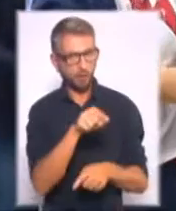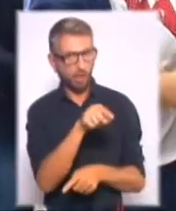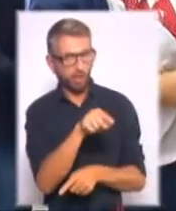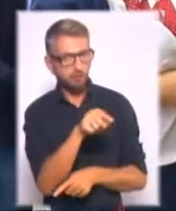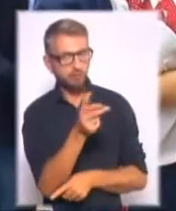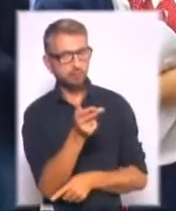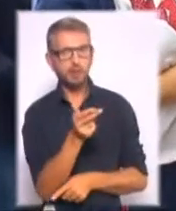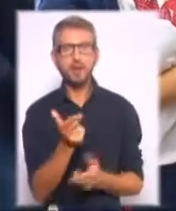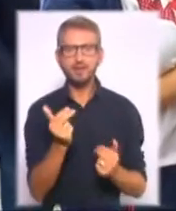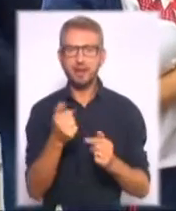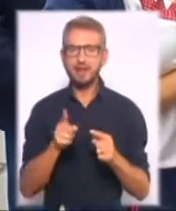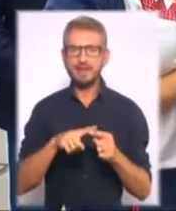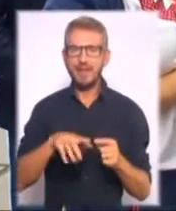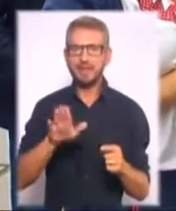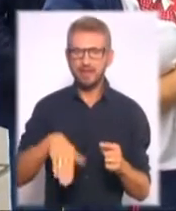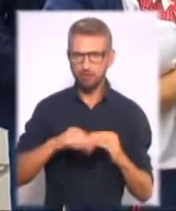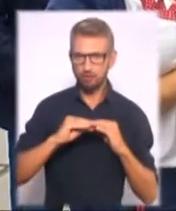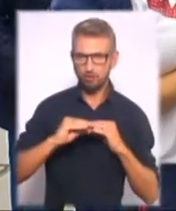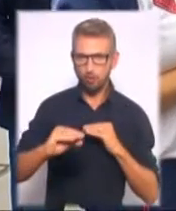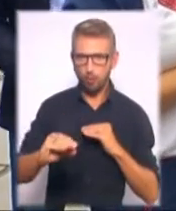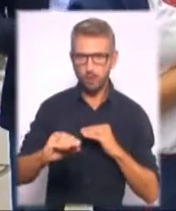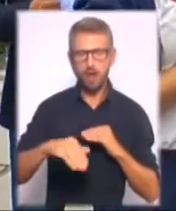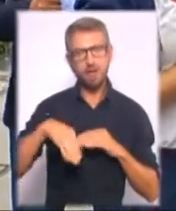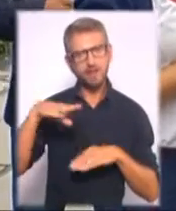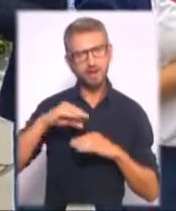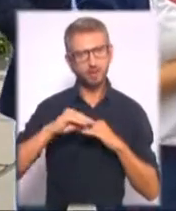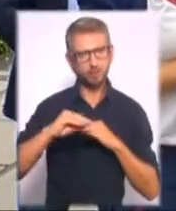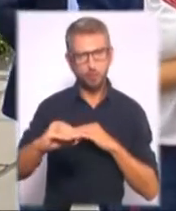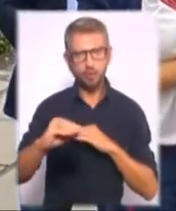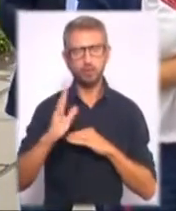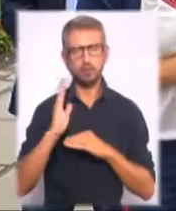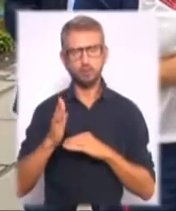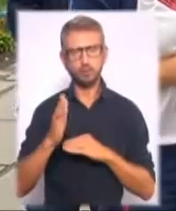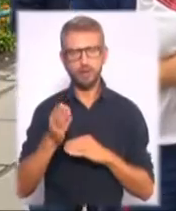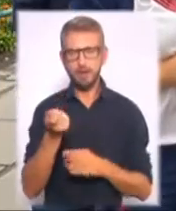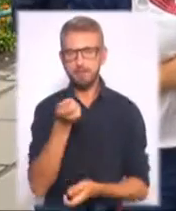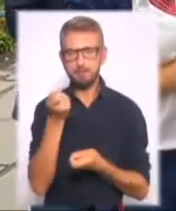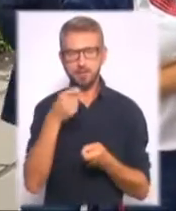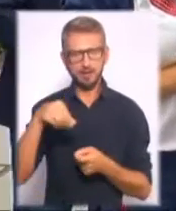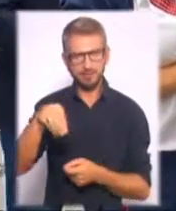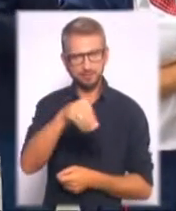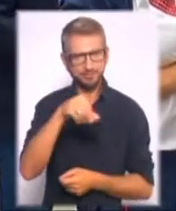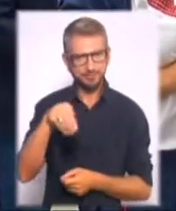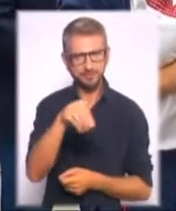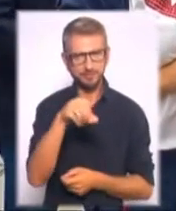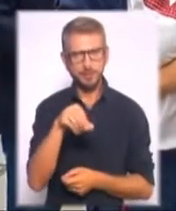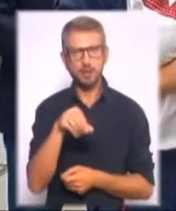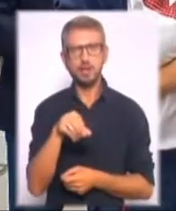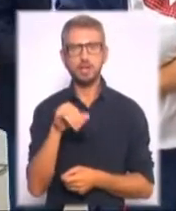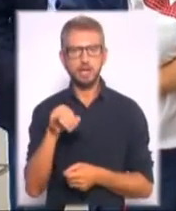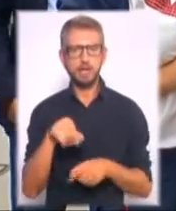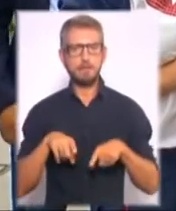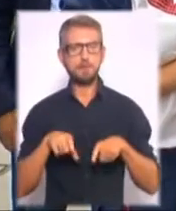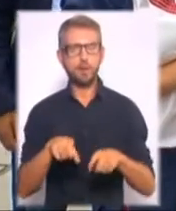нижній слой, верхній буде мілхий гранасєв і відповідно бігові доріжки